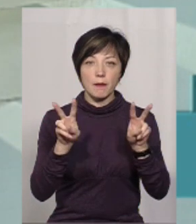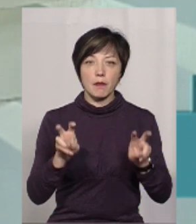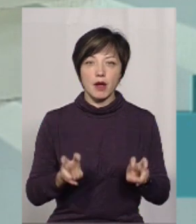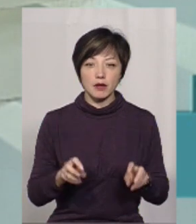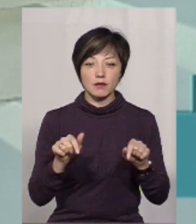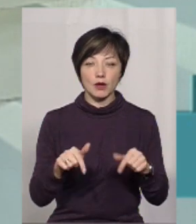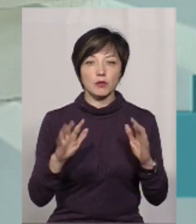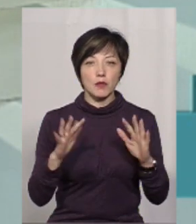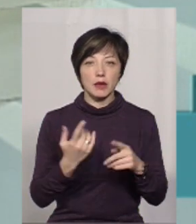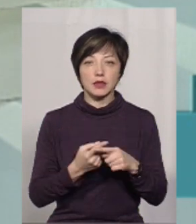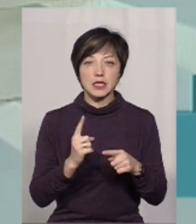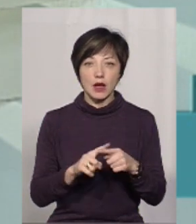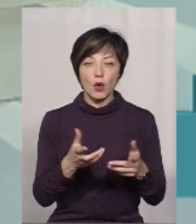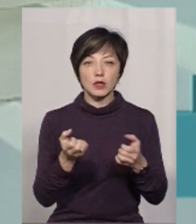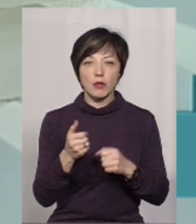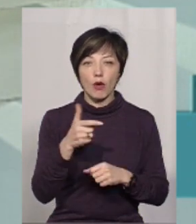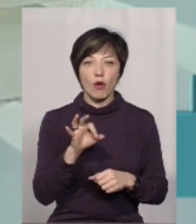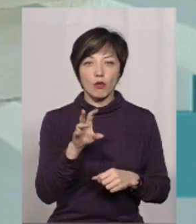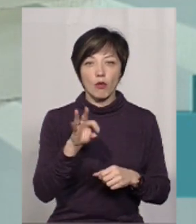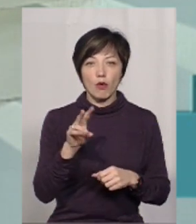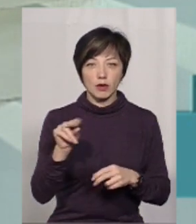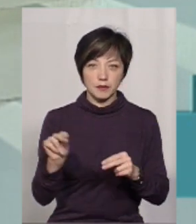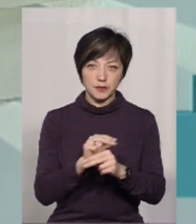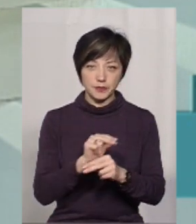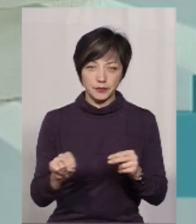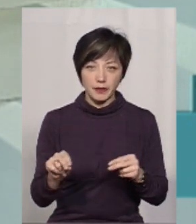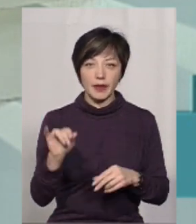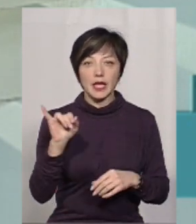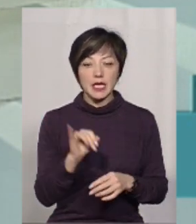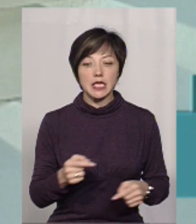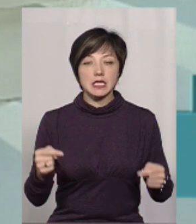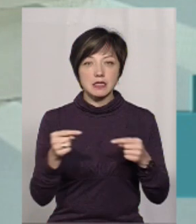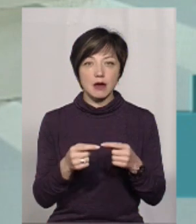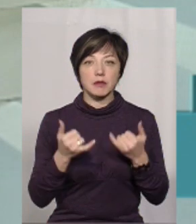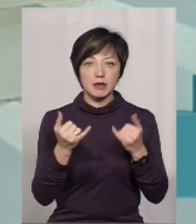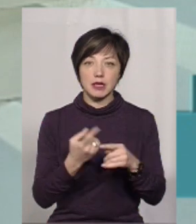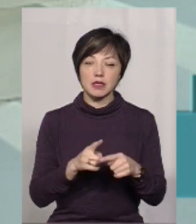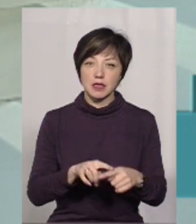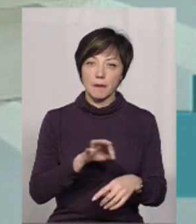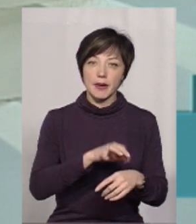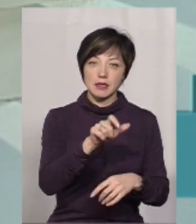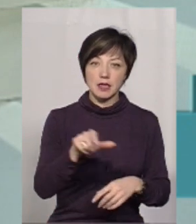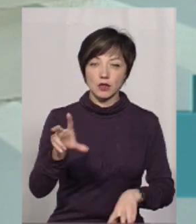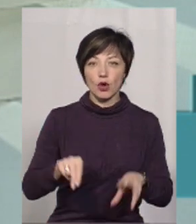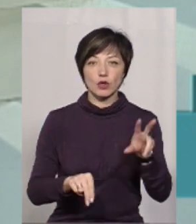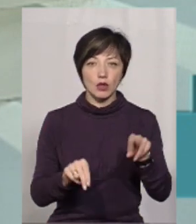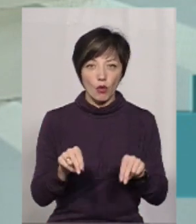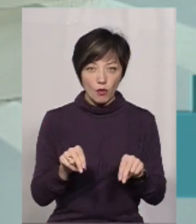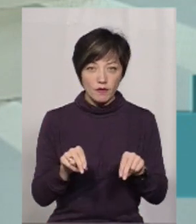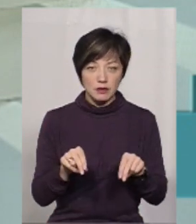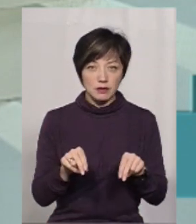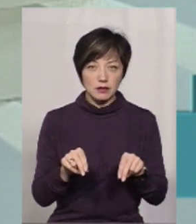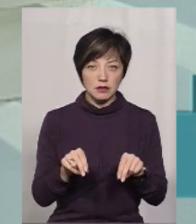препарати, в даному випадку це отримувати гормонотерапію. І саме для оцих пацієнтів розрахована,